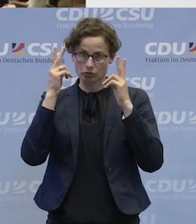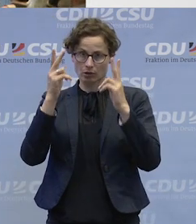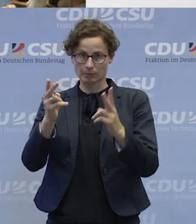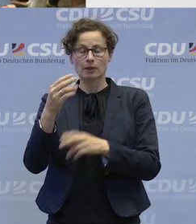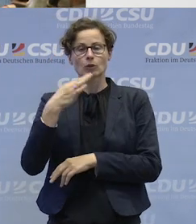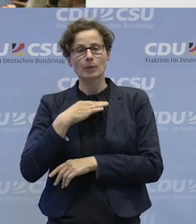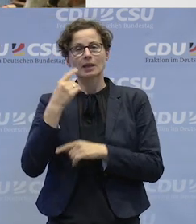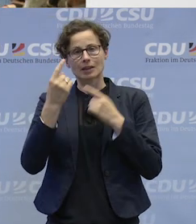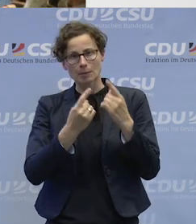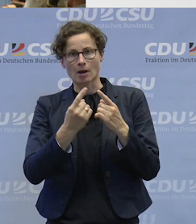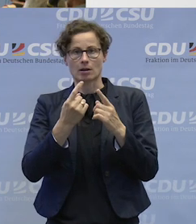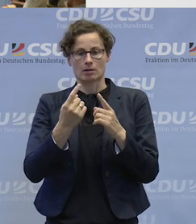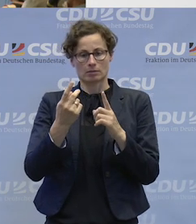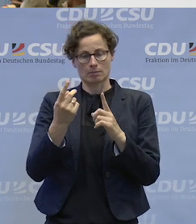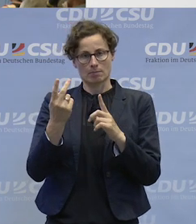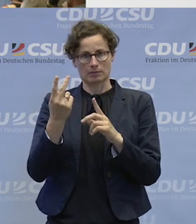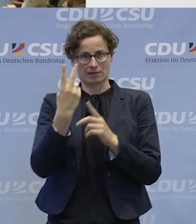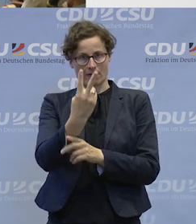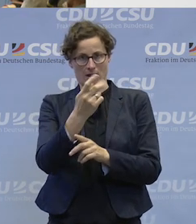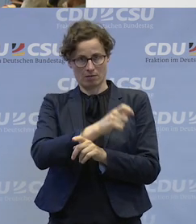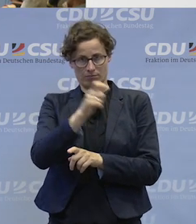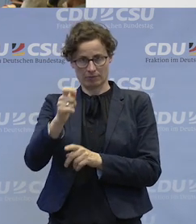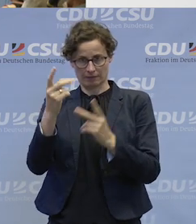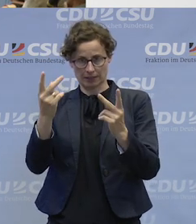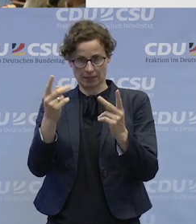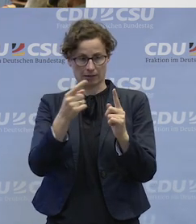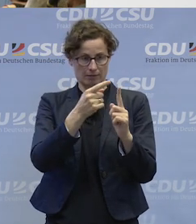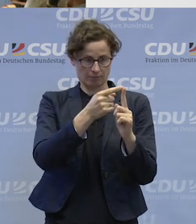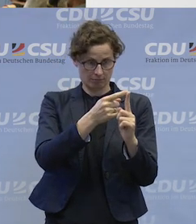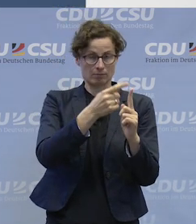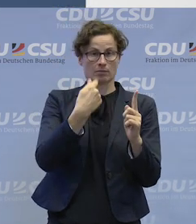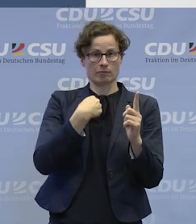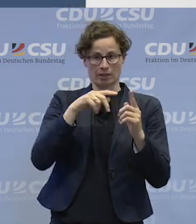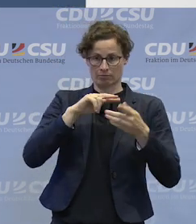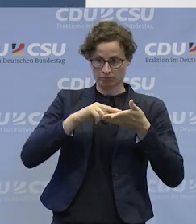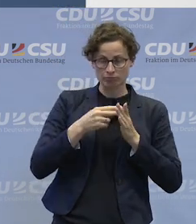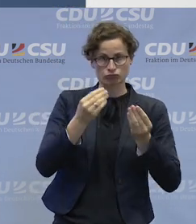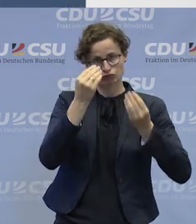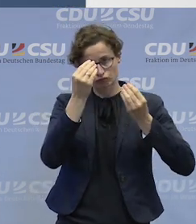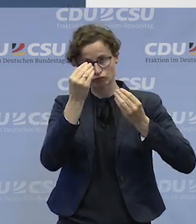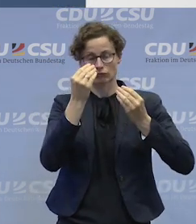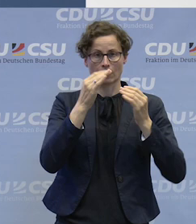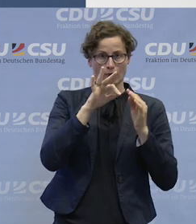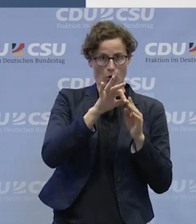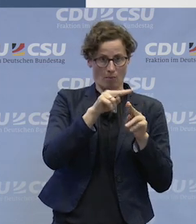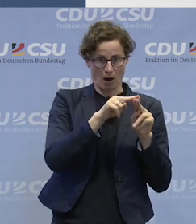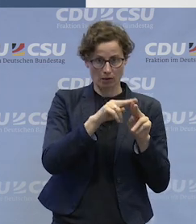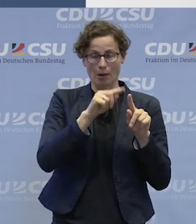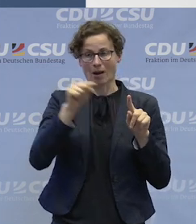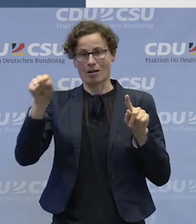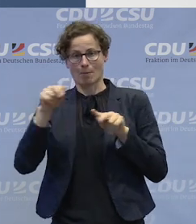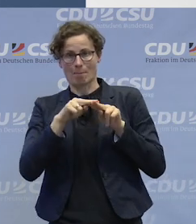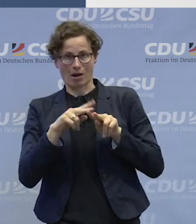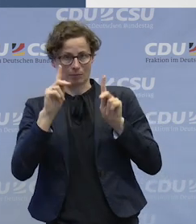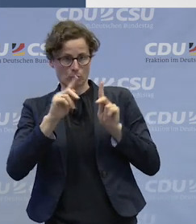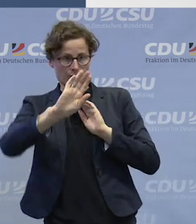Der eine bereitet sich vor auf einen Markt und der Markt muss ihn wollen. Also wenn beide Seiten nicht mitspielen, dann funktioniert das halt nicht. Und